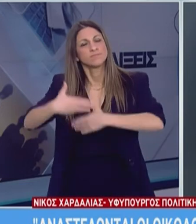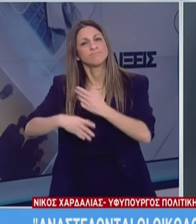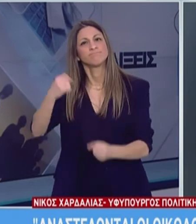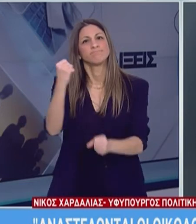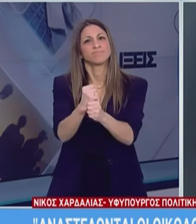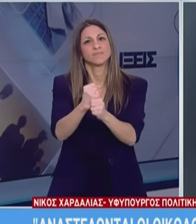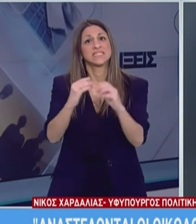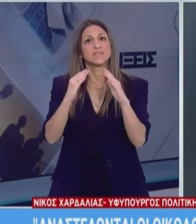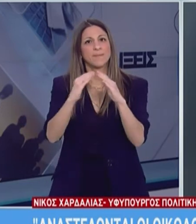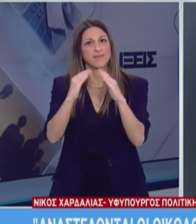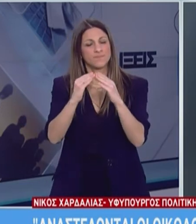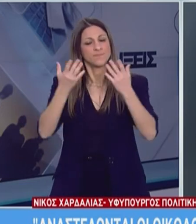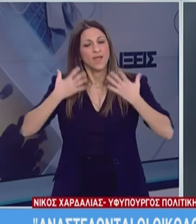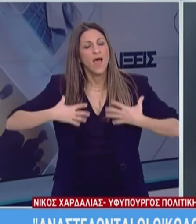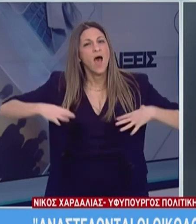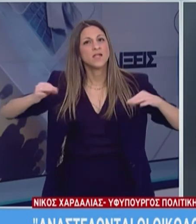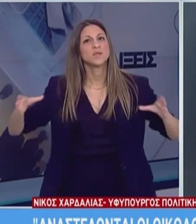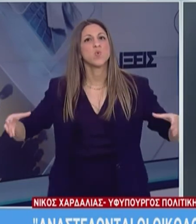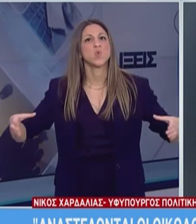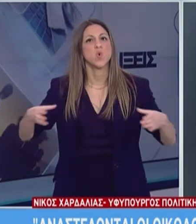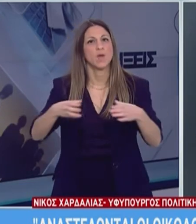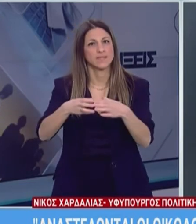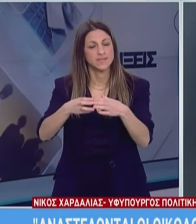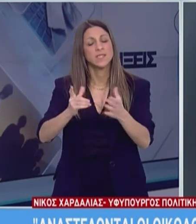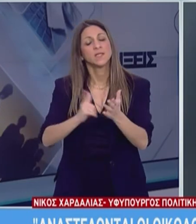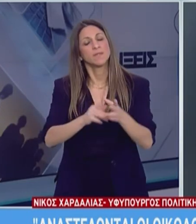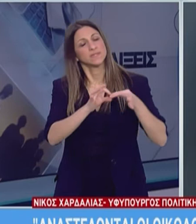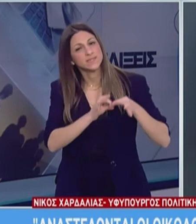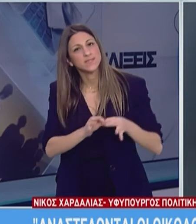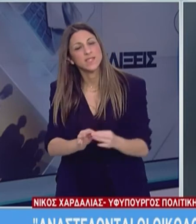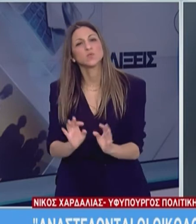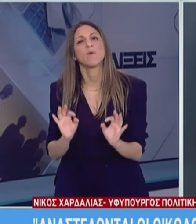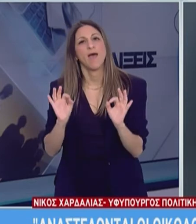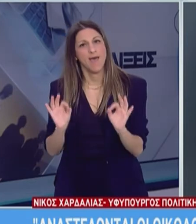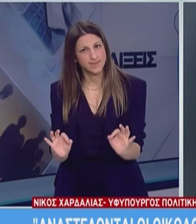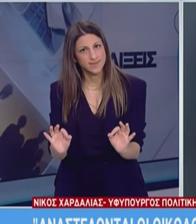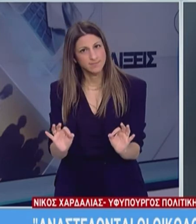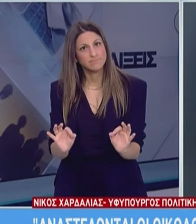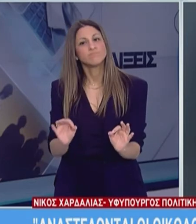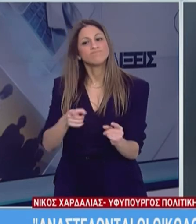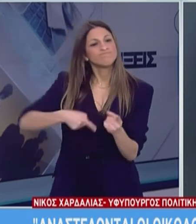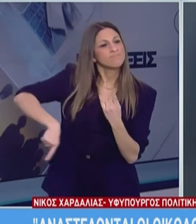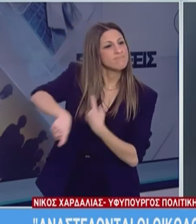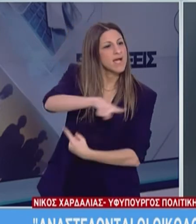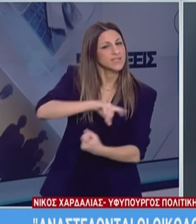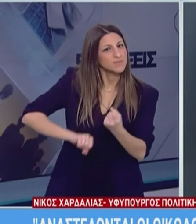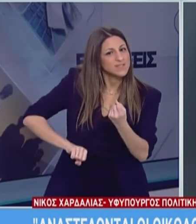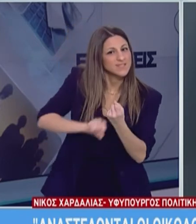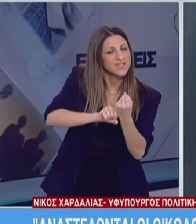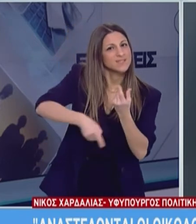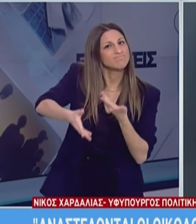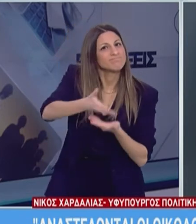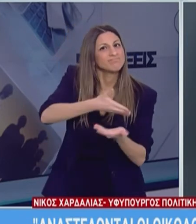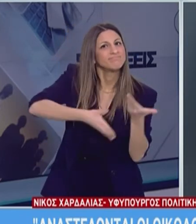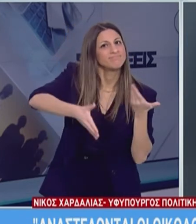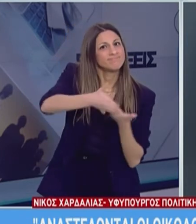σπίτι. Ξεκινήσαμε μια προσπάθεια όλοι μαζί και θα την ολοκληρώσουμε όλοι μαζί. Στηρίζοντας και ενθαρρύνοντας ο ένας τον άλλον για να μείνουμε